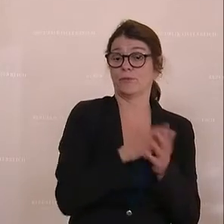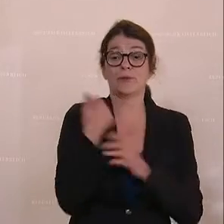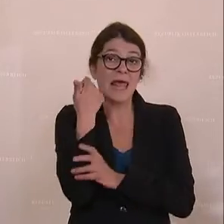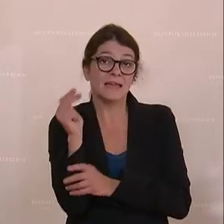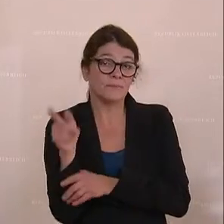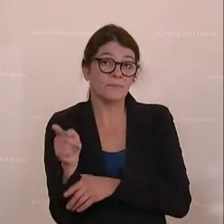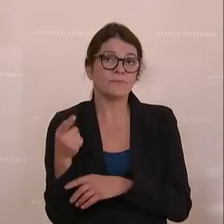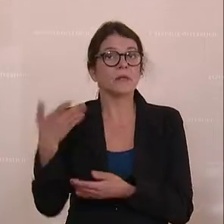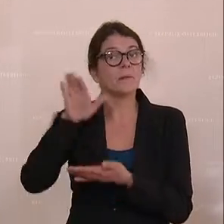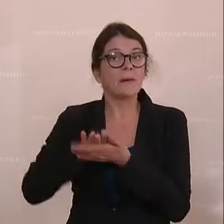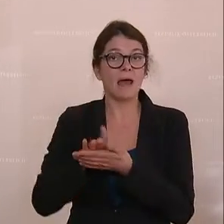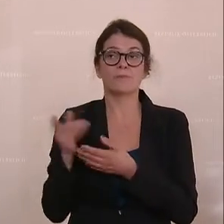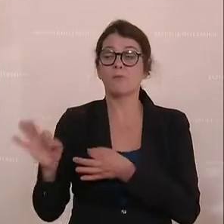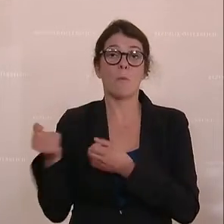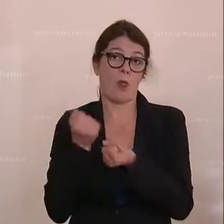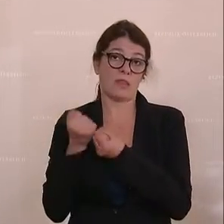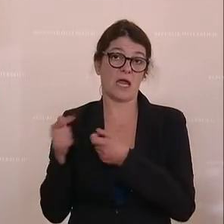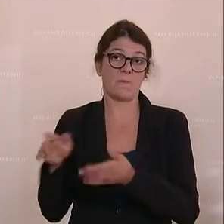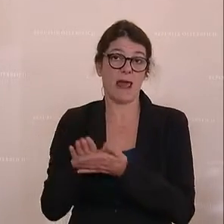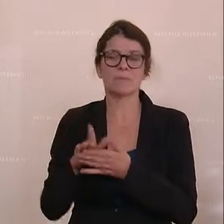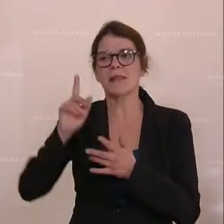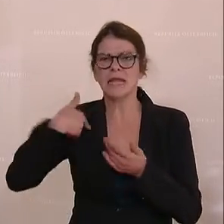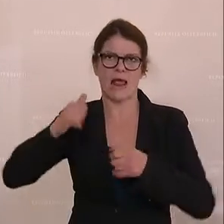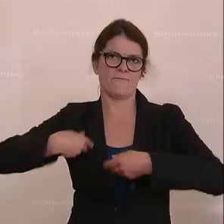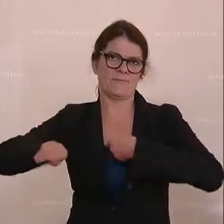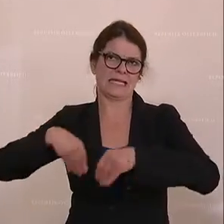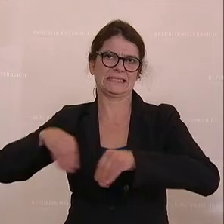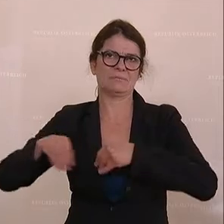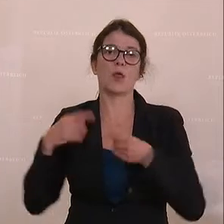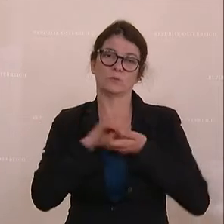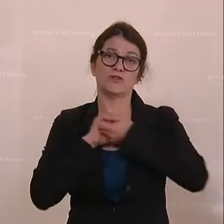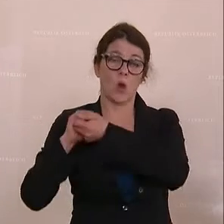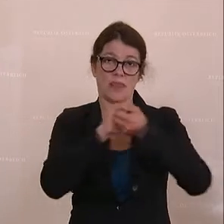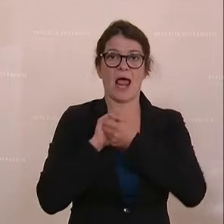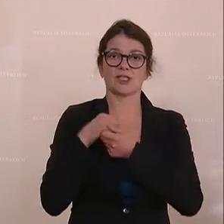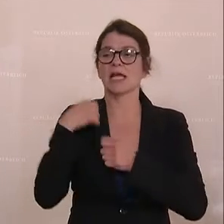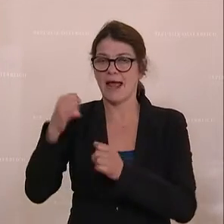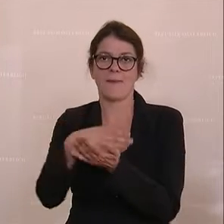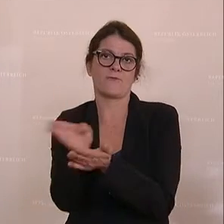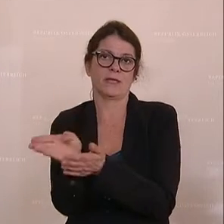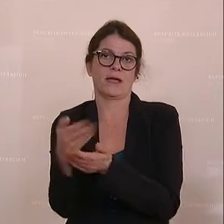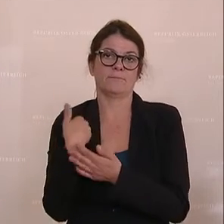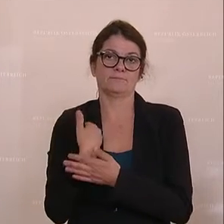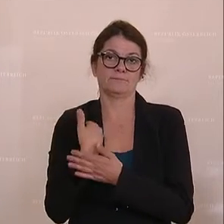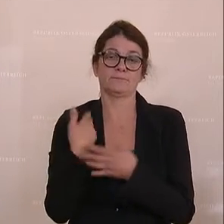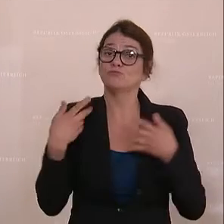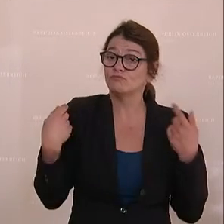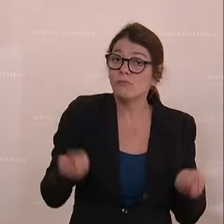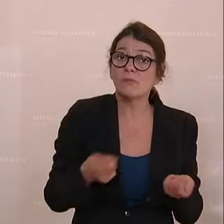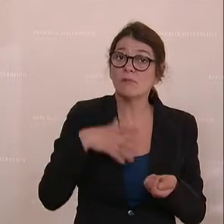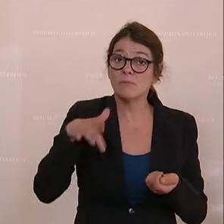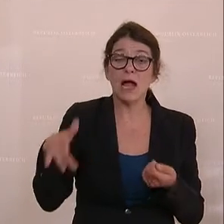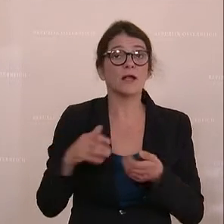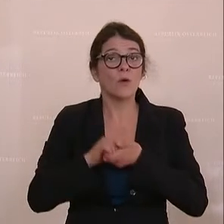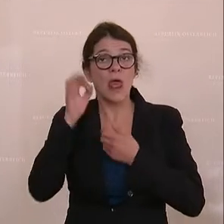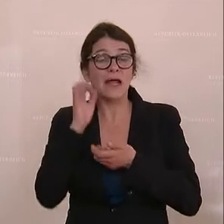Drittel bleibt der Politik zur Verfügung, um flexibel und solidarisch zu verteilen. Und da gibt es einige Kolleginnen